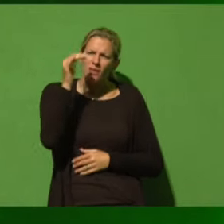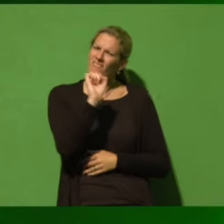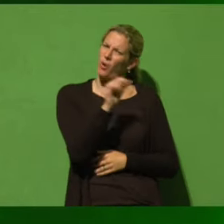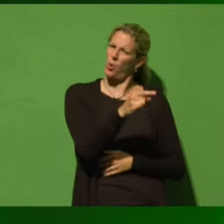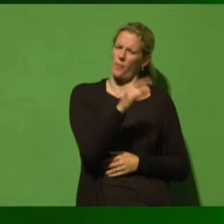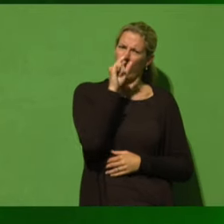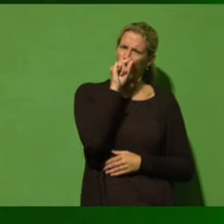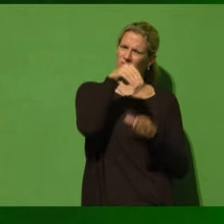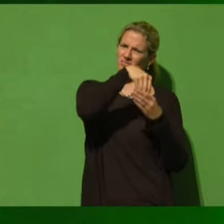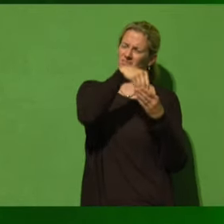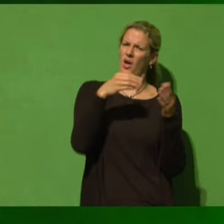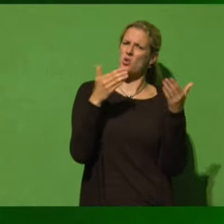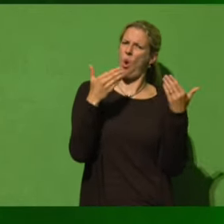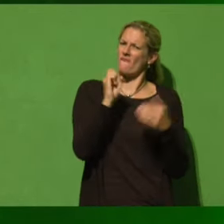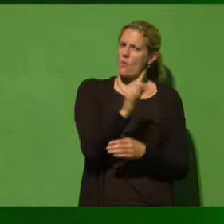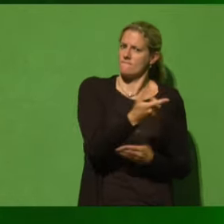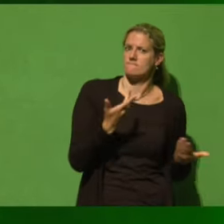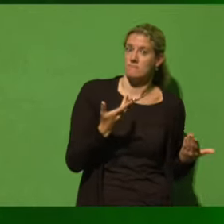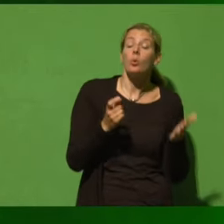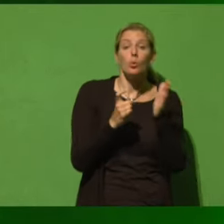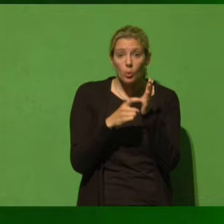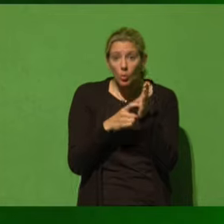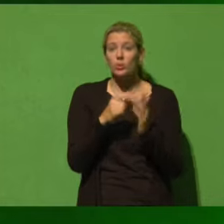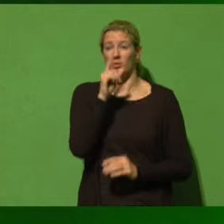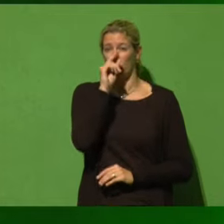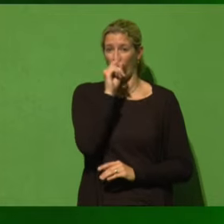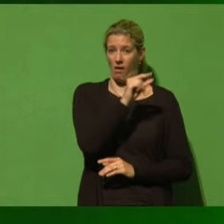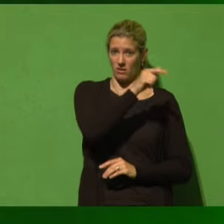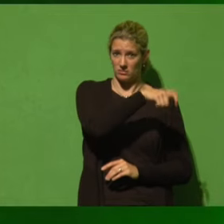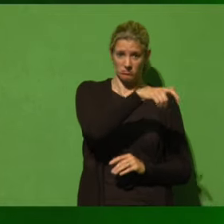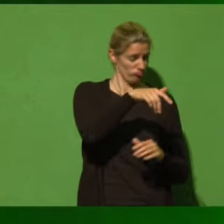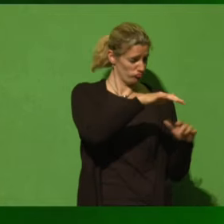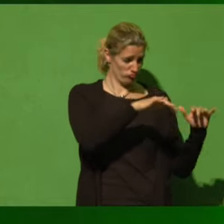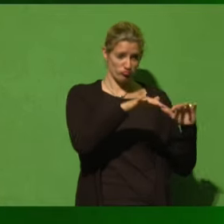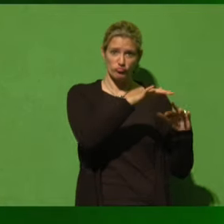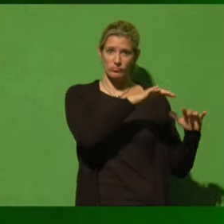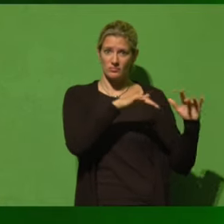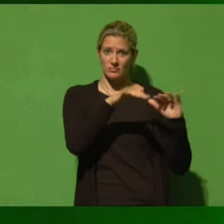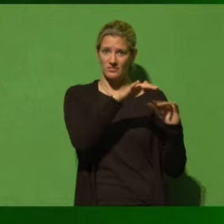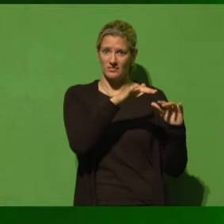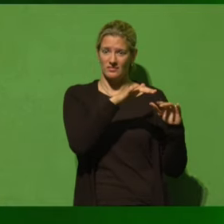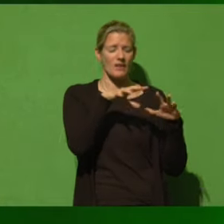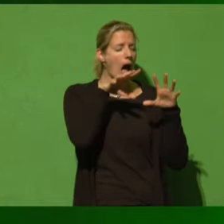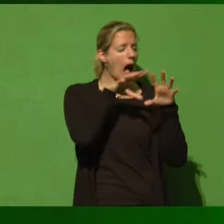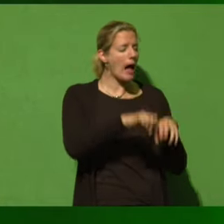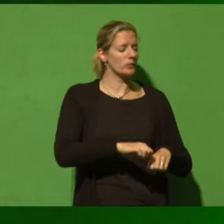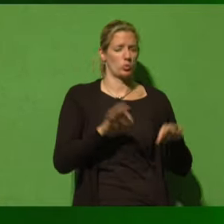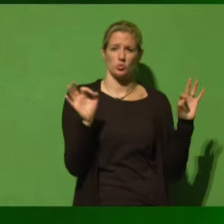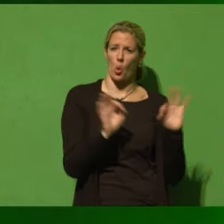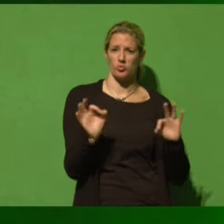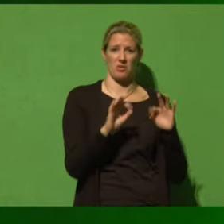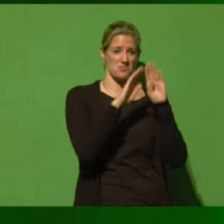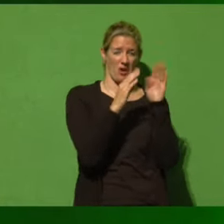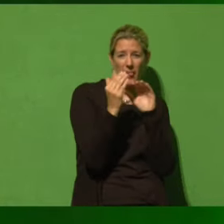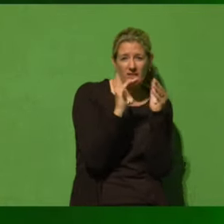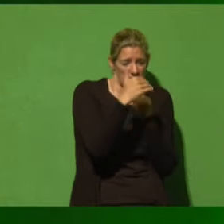Die Chlorhühnchen gibt es deshalb, weil die Hühner so schlecht, so artungerecht, so widerlich gehalten